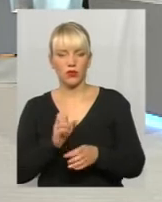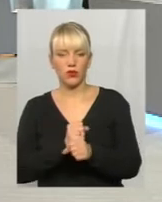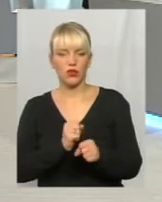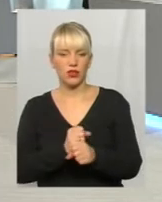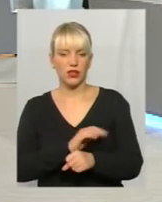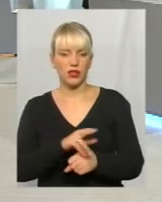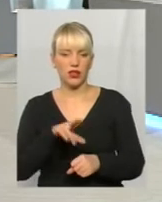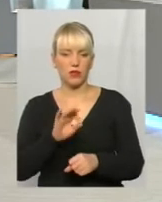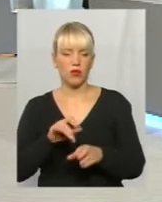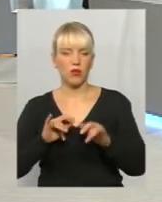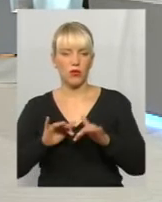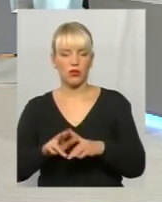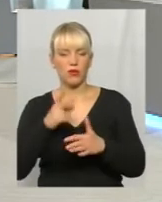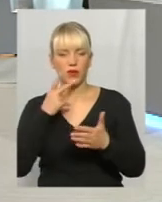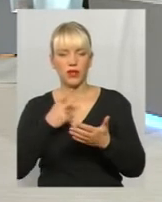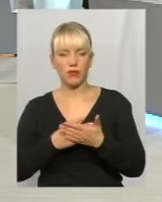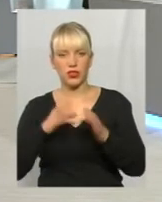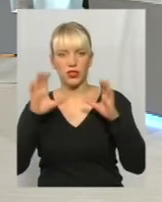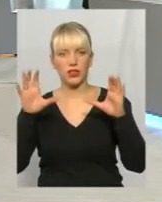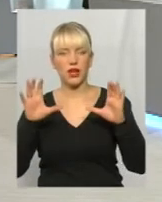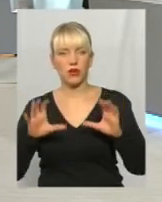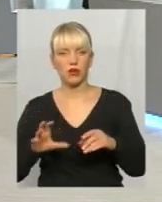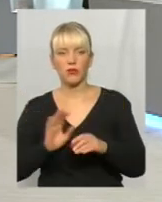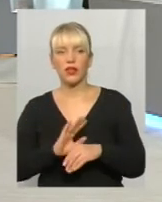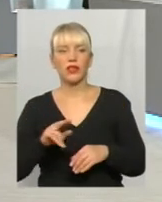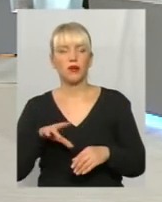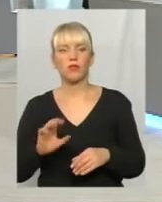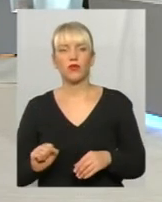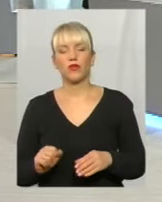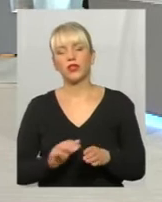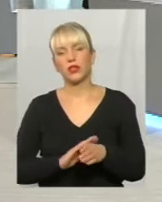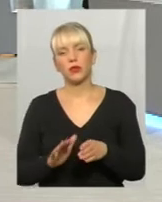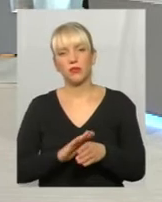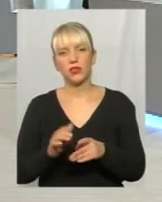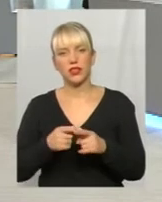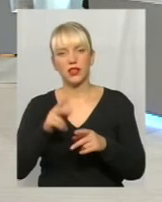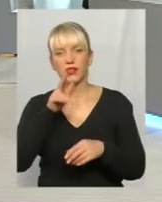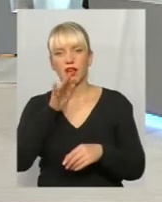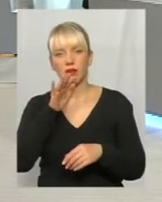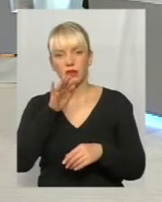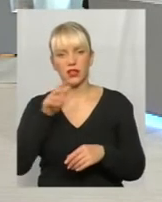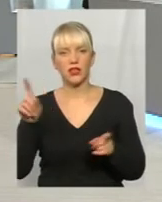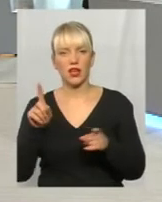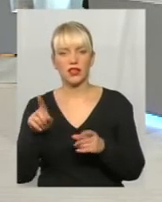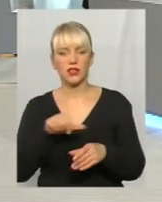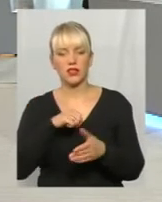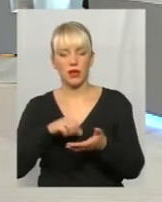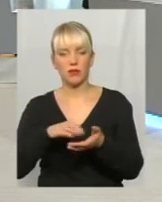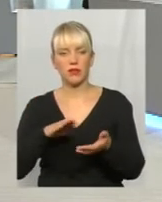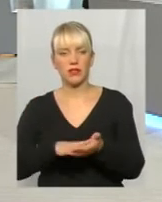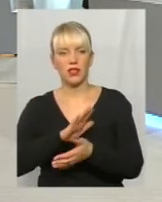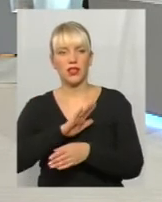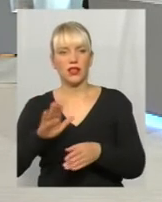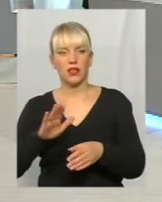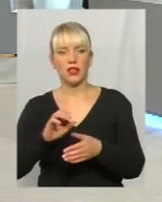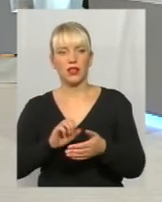не по процедурі, передбаченій законом, не витримувати терміни, які сам же їй предписав, не